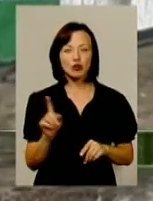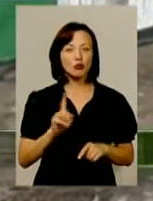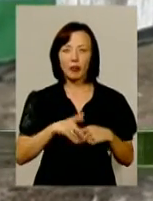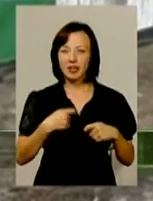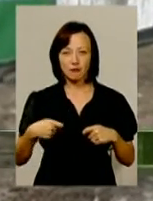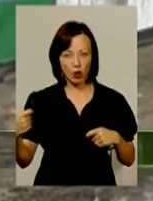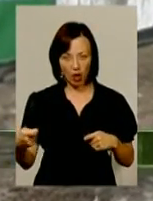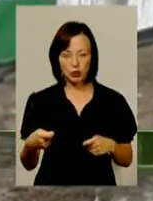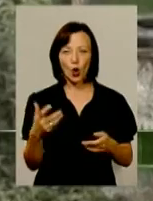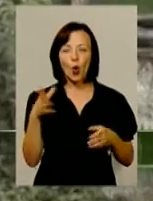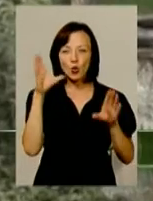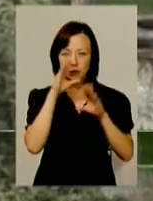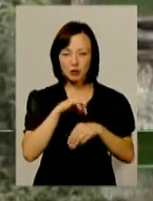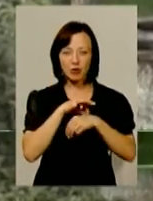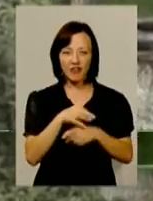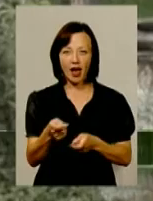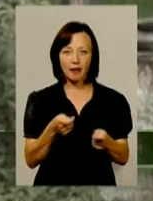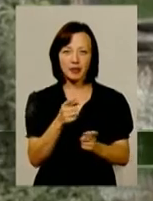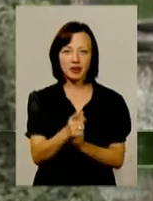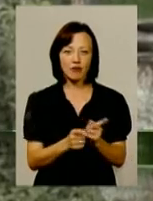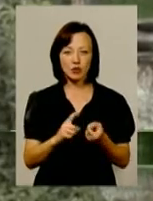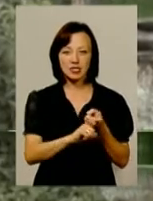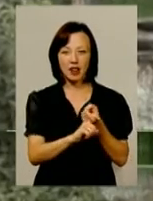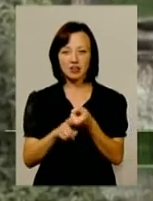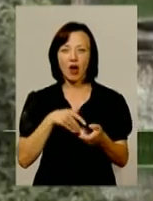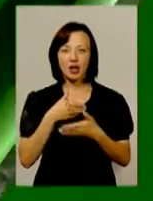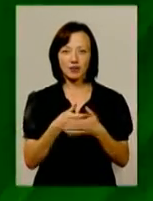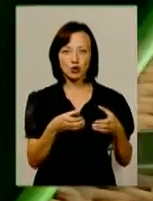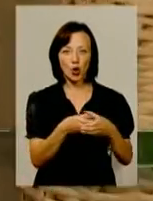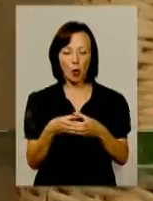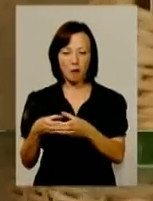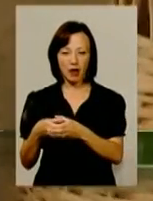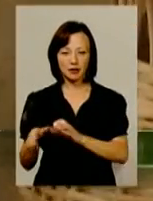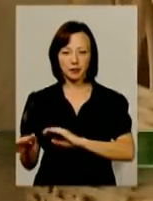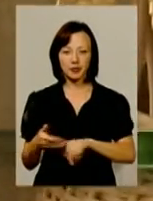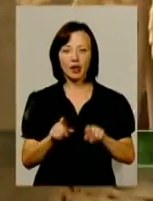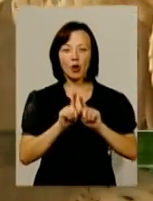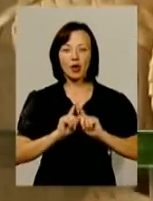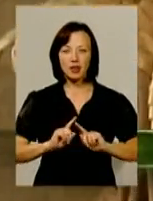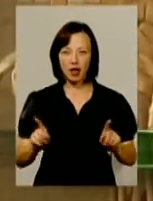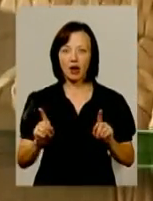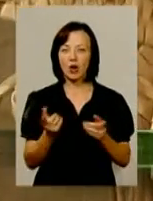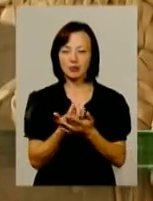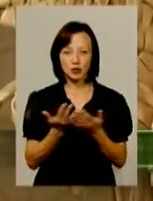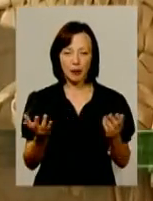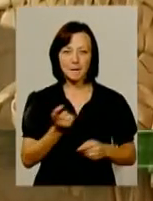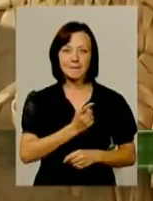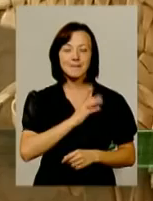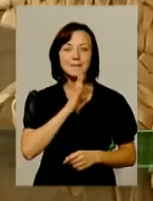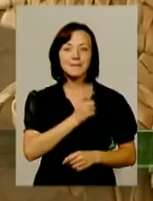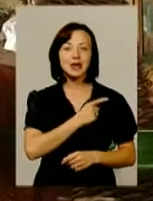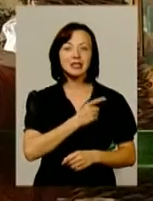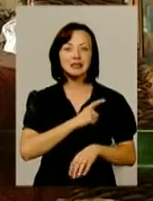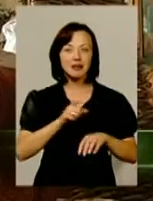хвоста, успішність проведення адмінреформи залежить від активності громад. Оригінально та ексклюзивно. Майстриня з Ярмоленець